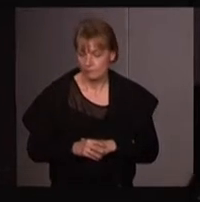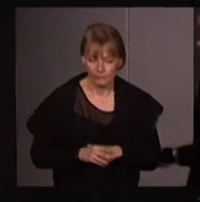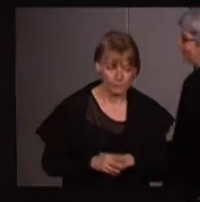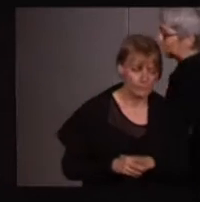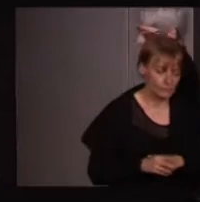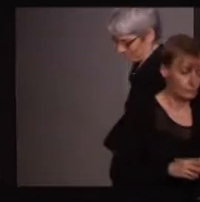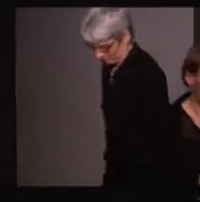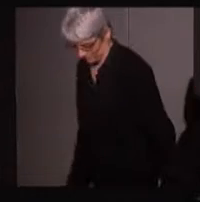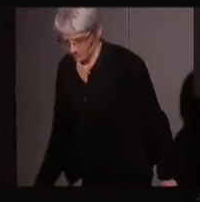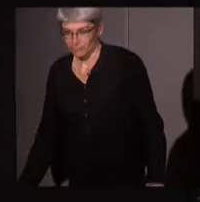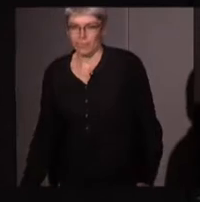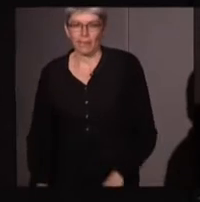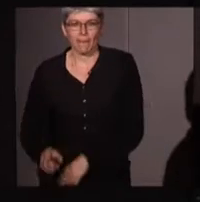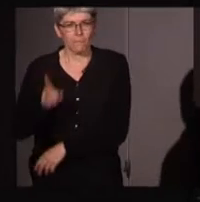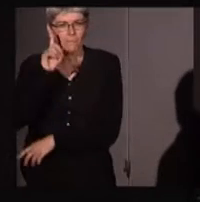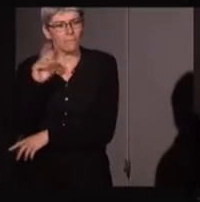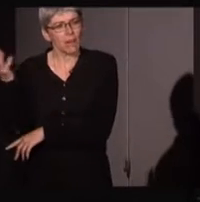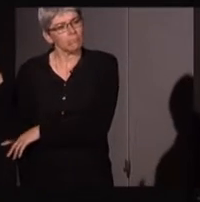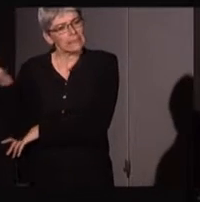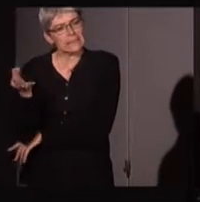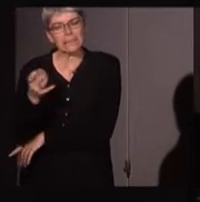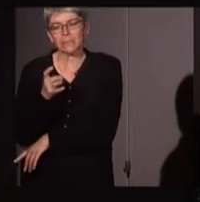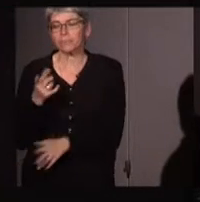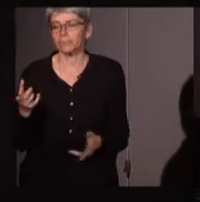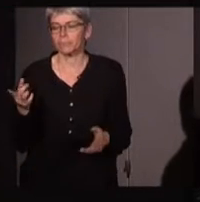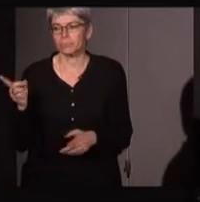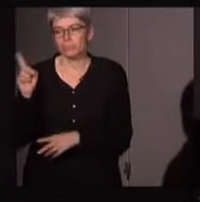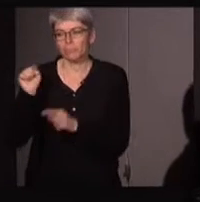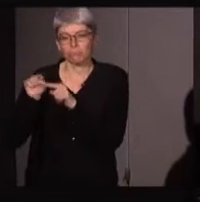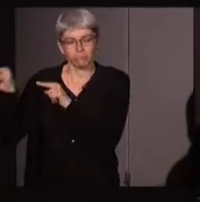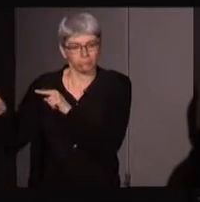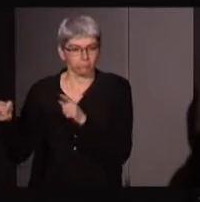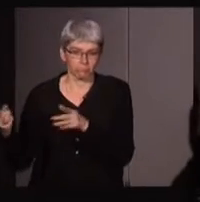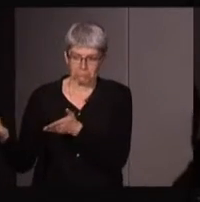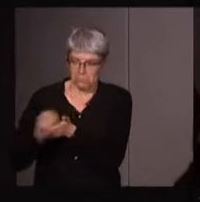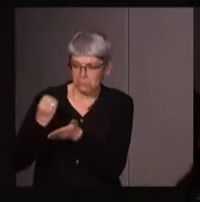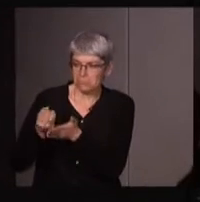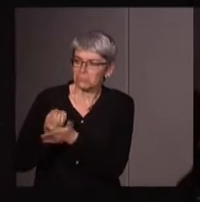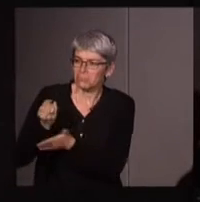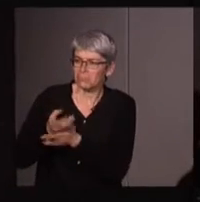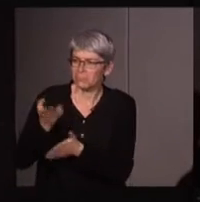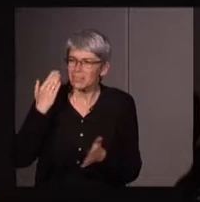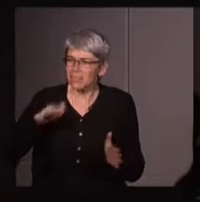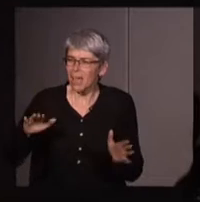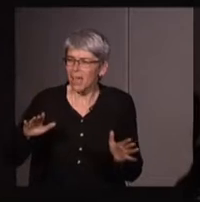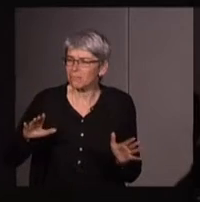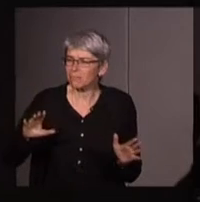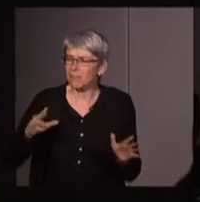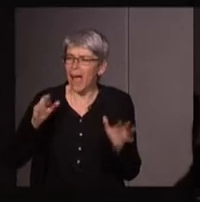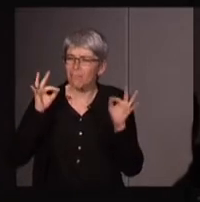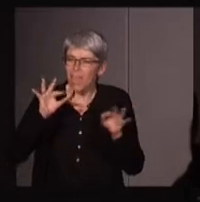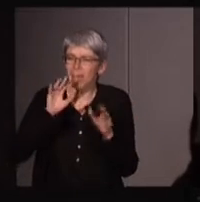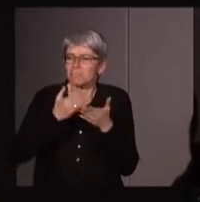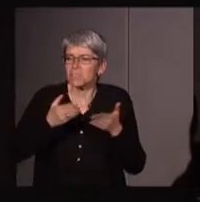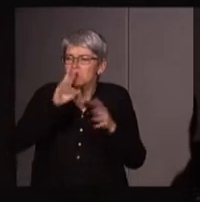Bénédicte l'a dit en passant, si on veut, mais elle l'a signalé, à un moment donné vous avez entendu parler par exemple de sorcières.